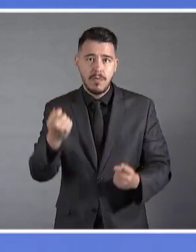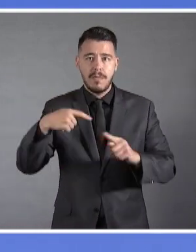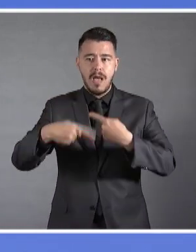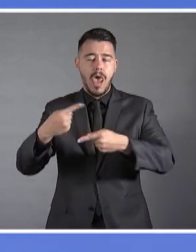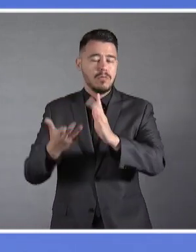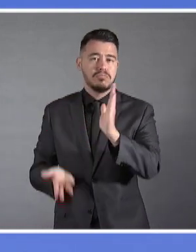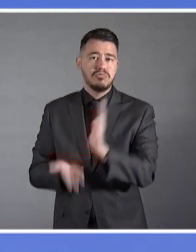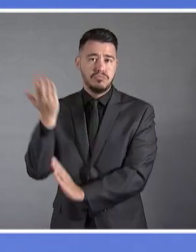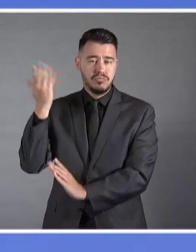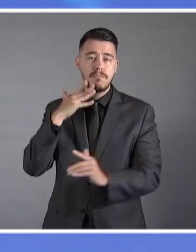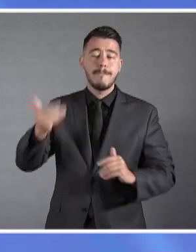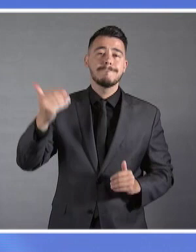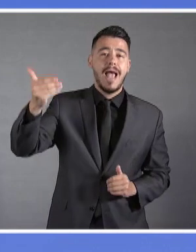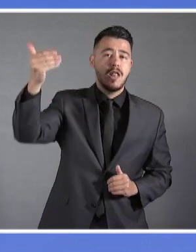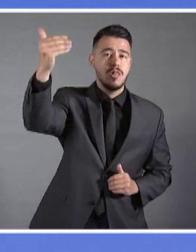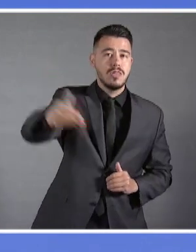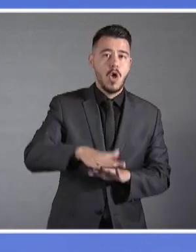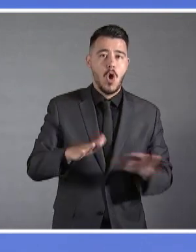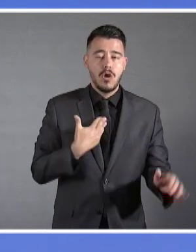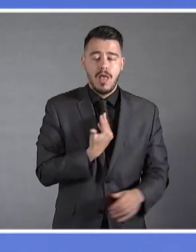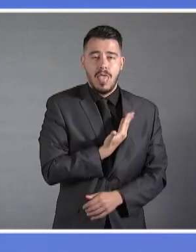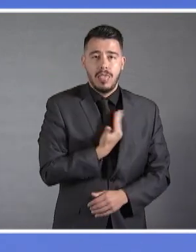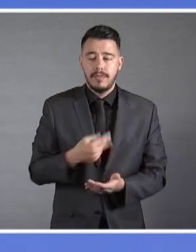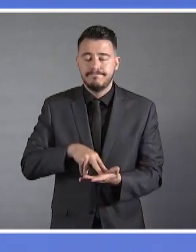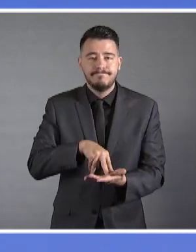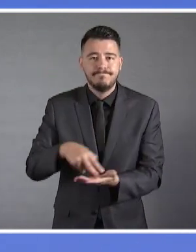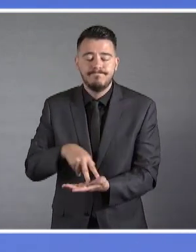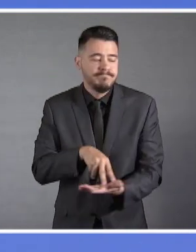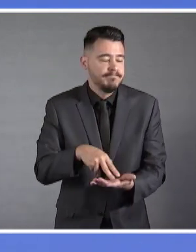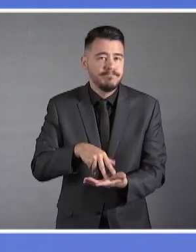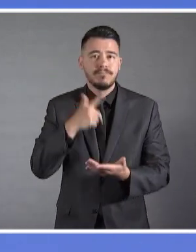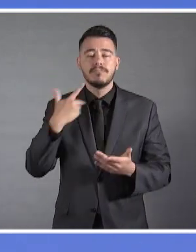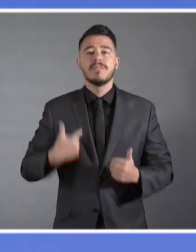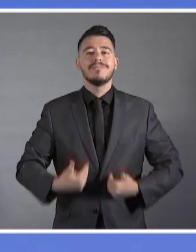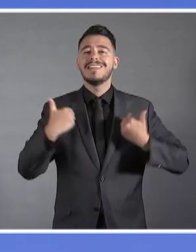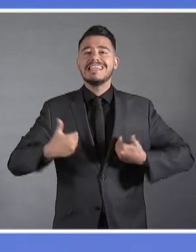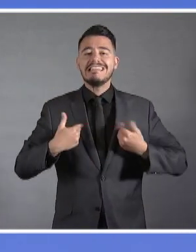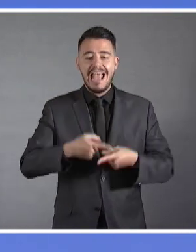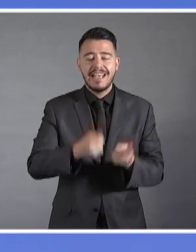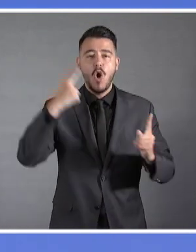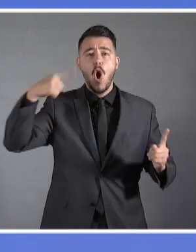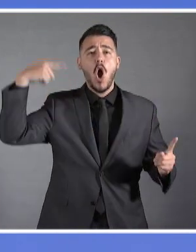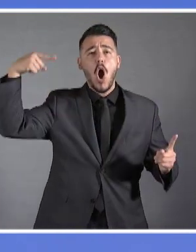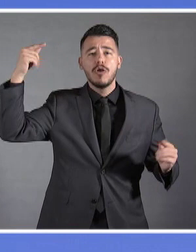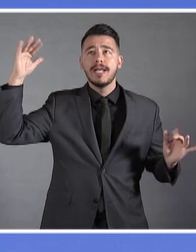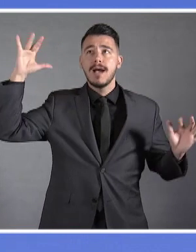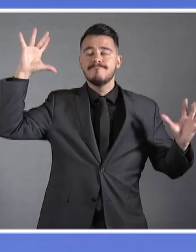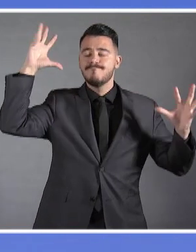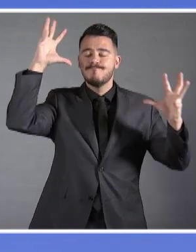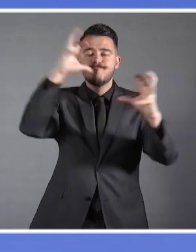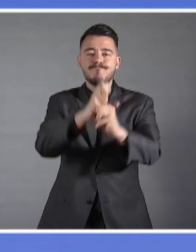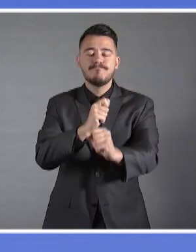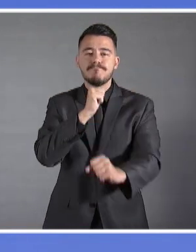αβέβαιο. Τα όνειρα των νέων ανθρώπων σκοτεινιάζουν μπροστά σε ένα απρόβλεπτο και